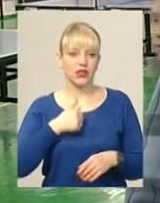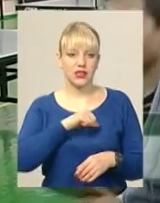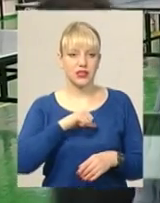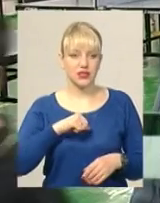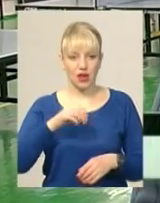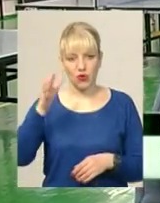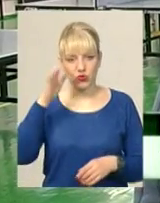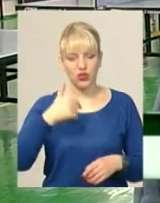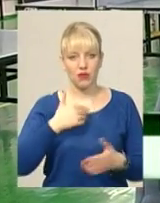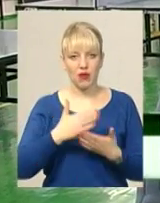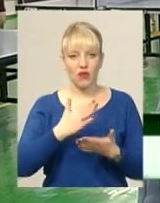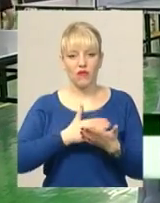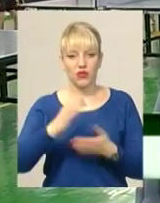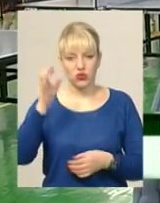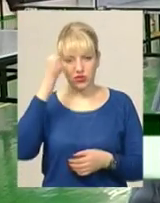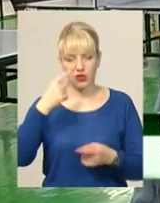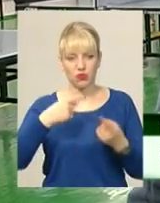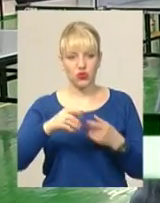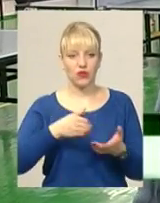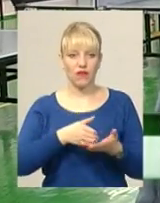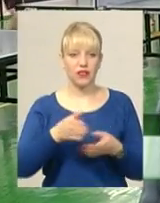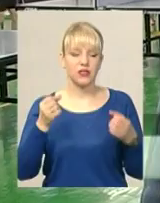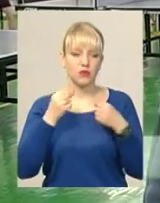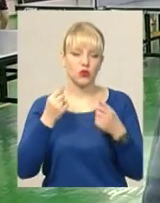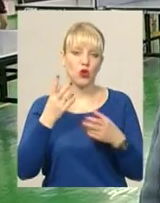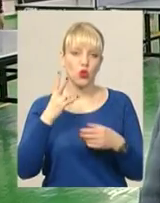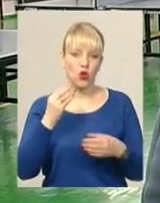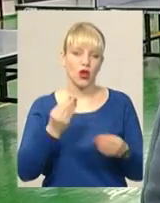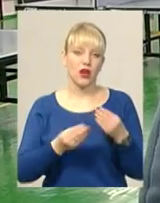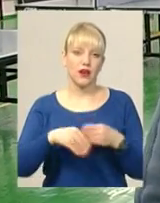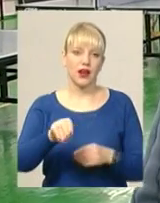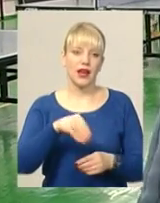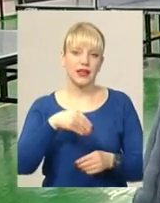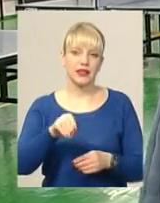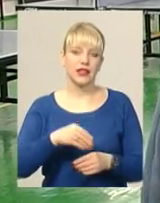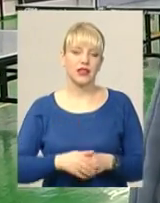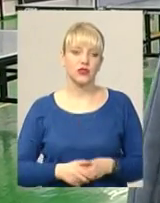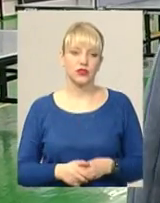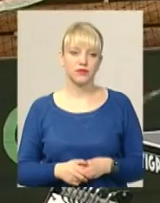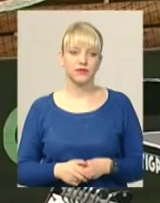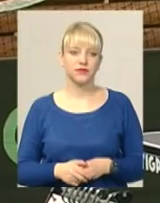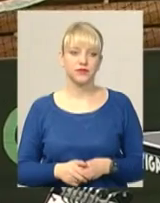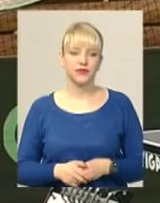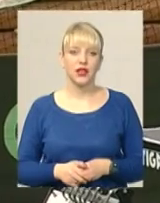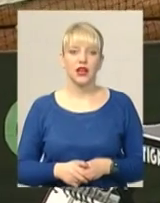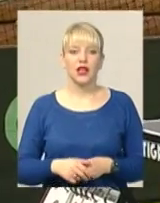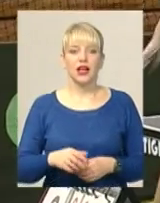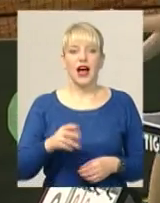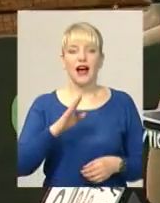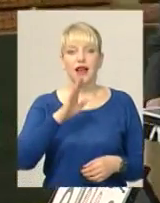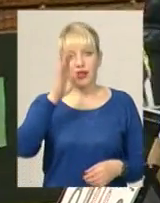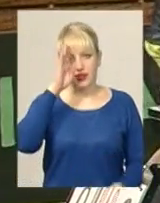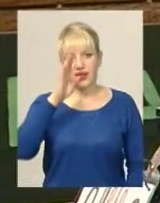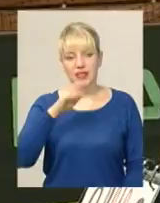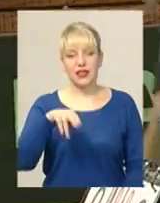іншу виду спорту, але сам граю в теніс і навіть приходилось захищати час Хмельницького. А тенісисти Денис